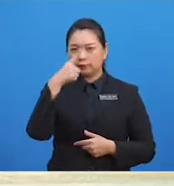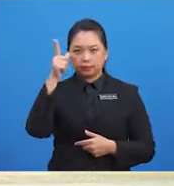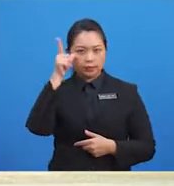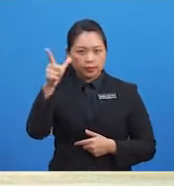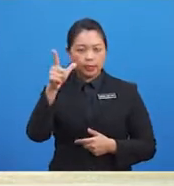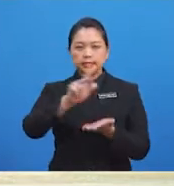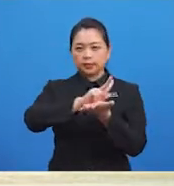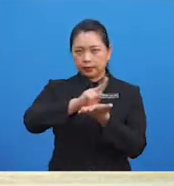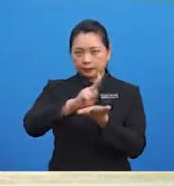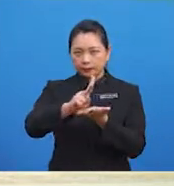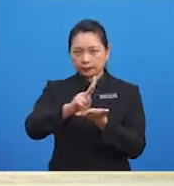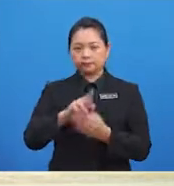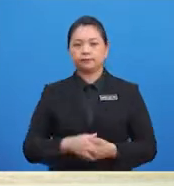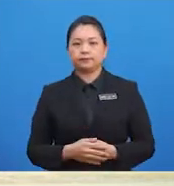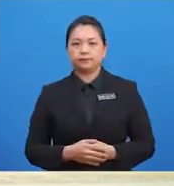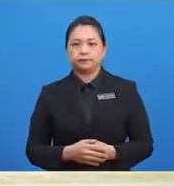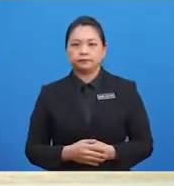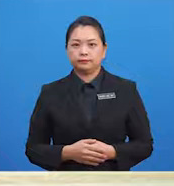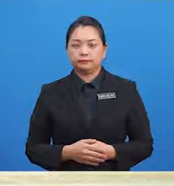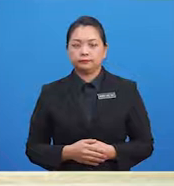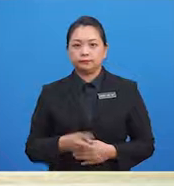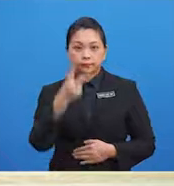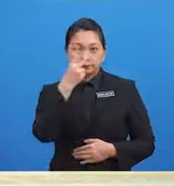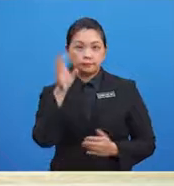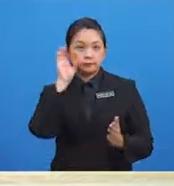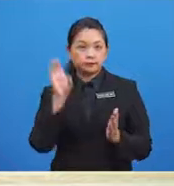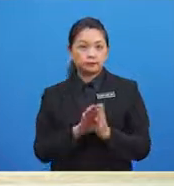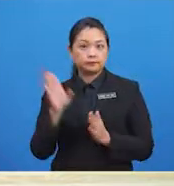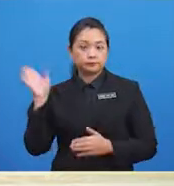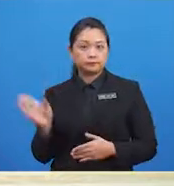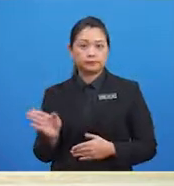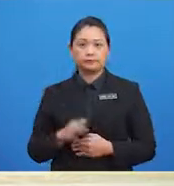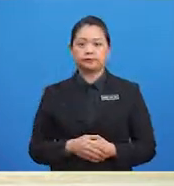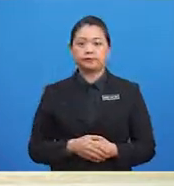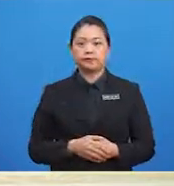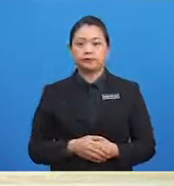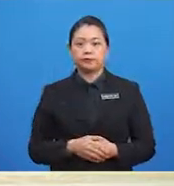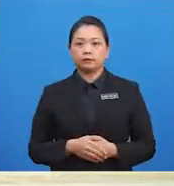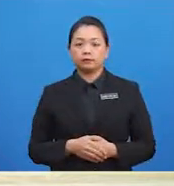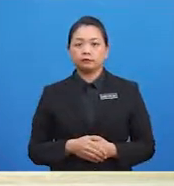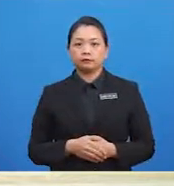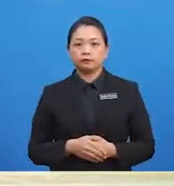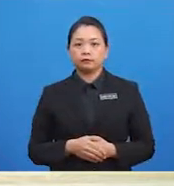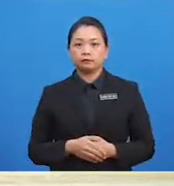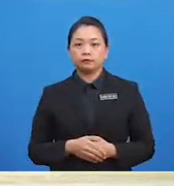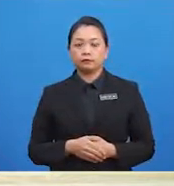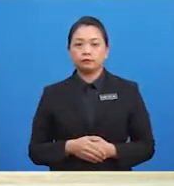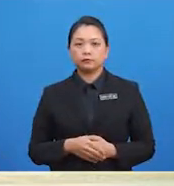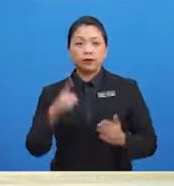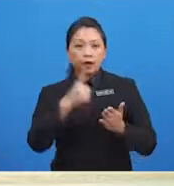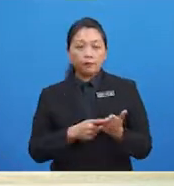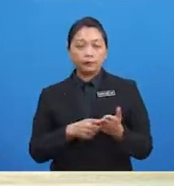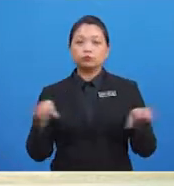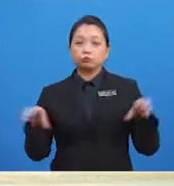kita buat selepas mandi? Sudah semestinya kita akan memakai pakaian Betul atau tidak?